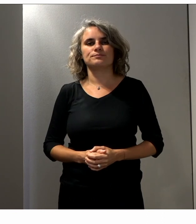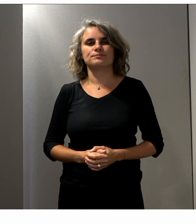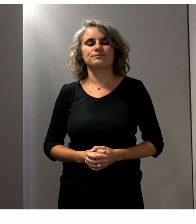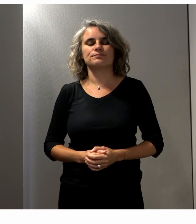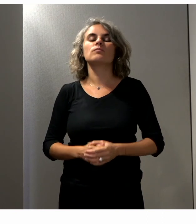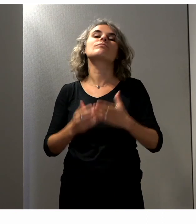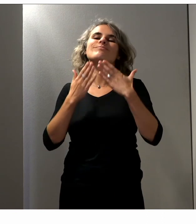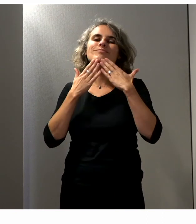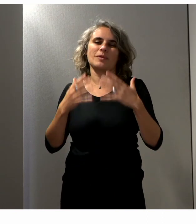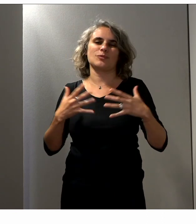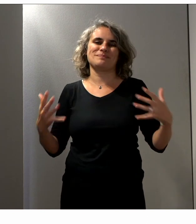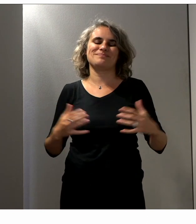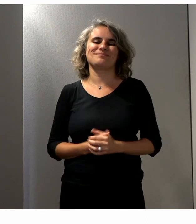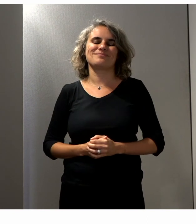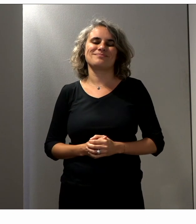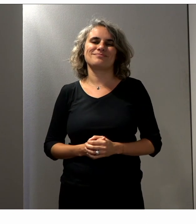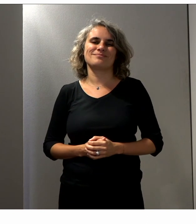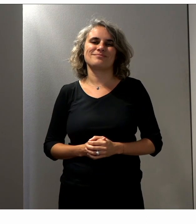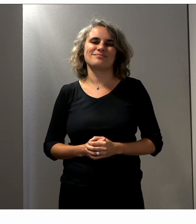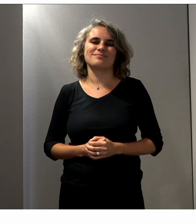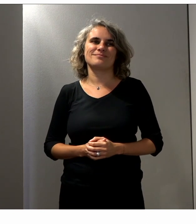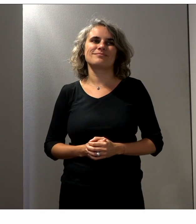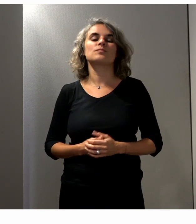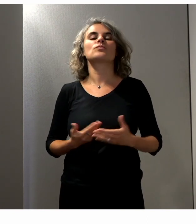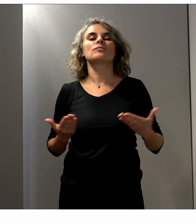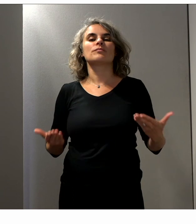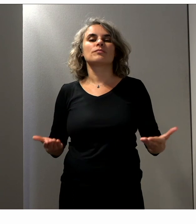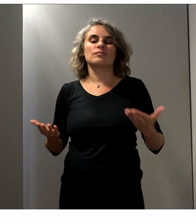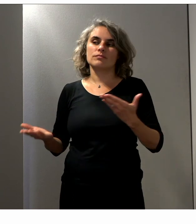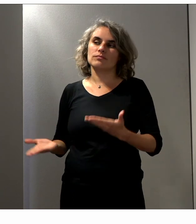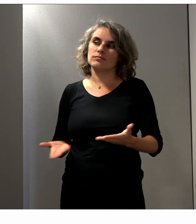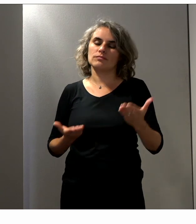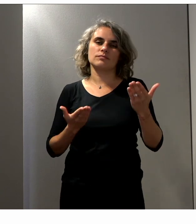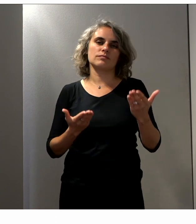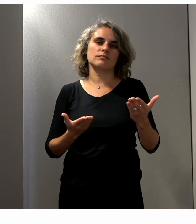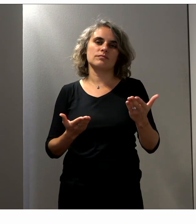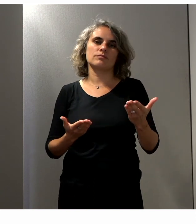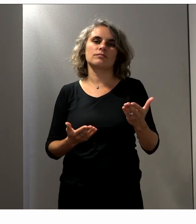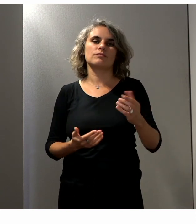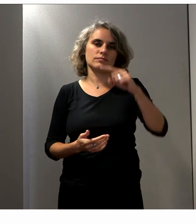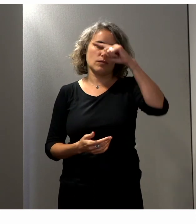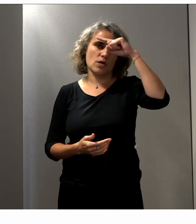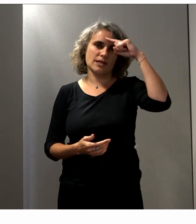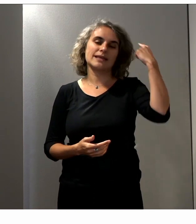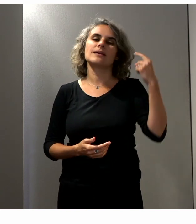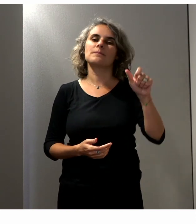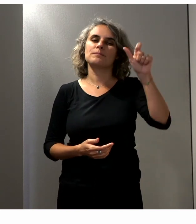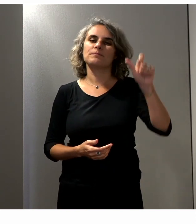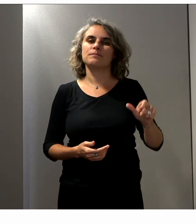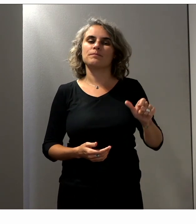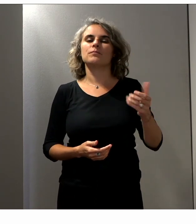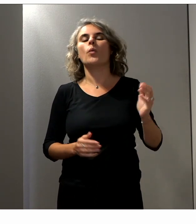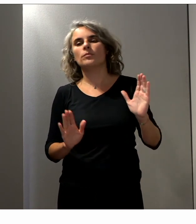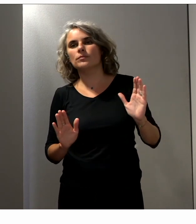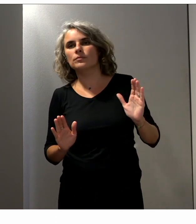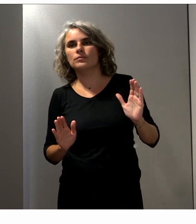Merci beaucoup. Je voudrais maintenant donner la parole à Cédric Laurent, modulant